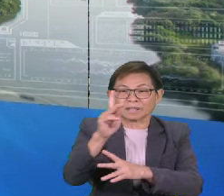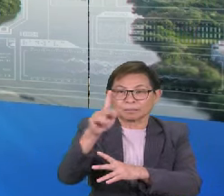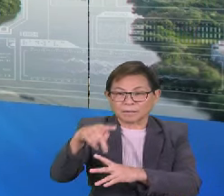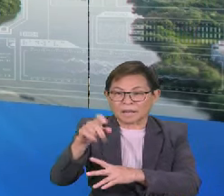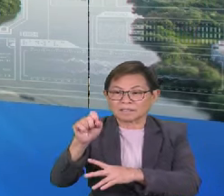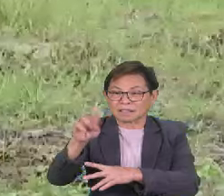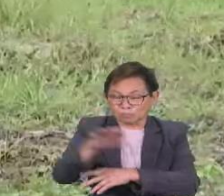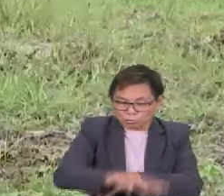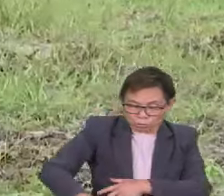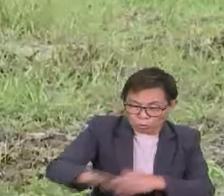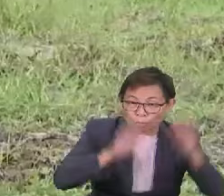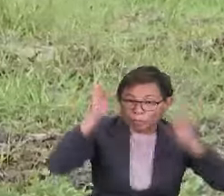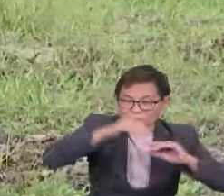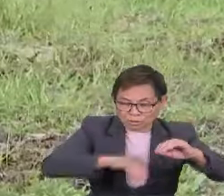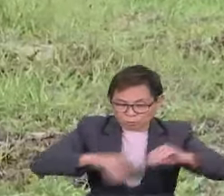negara.